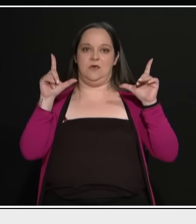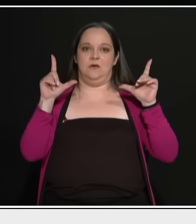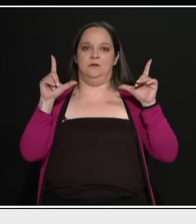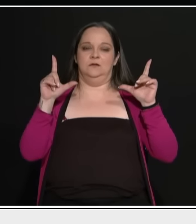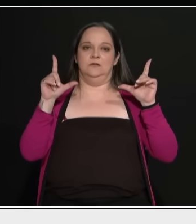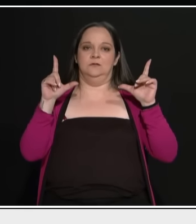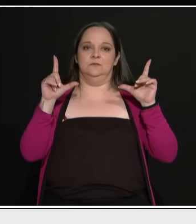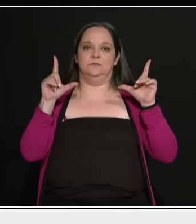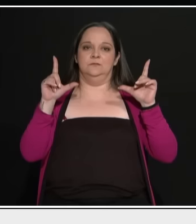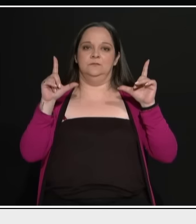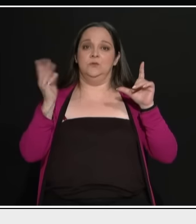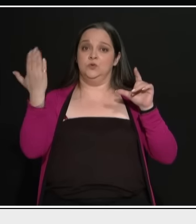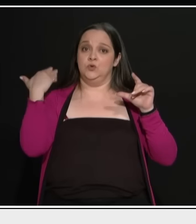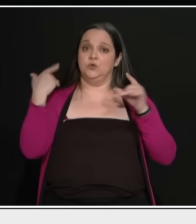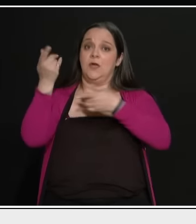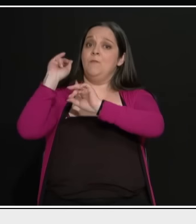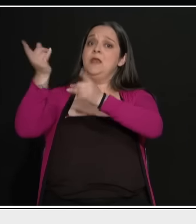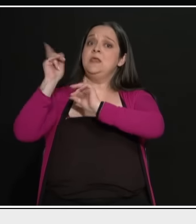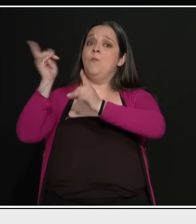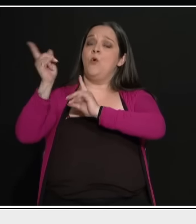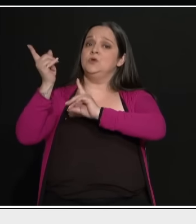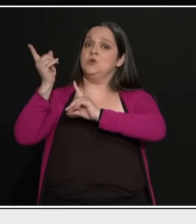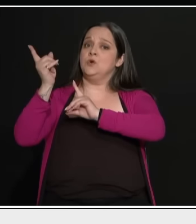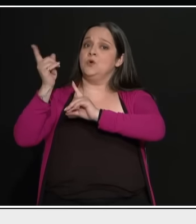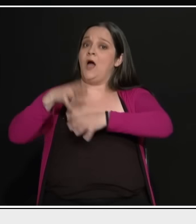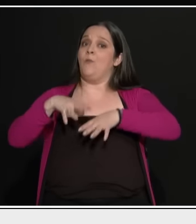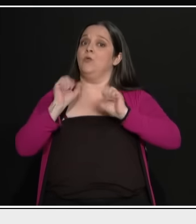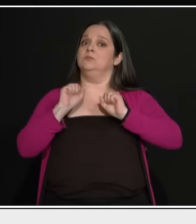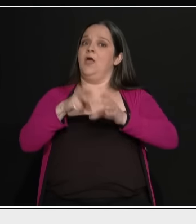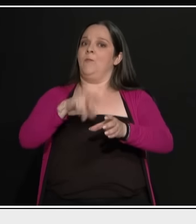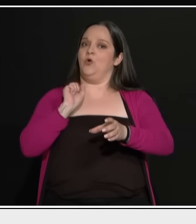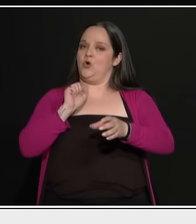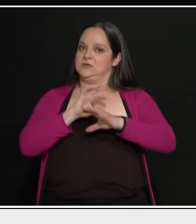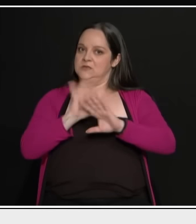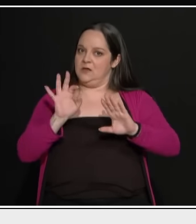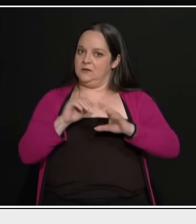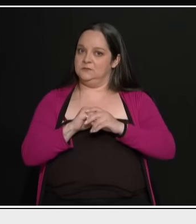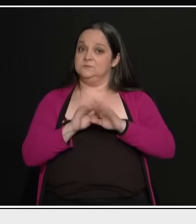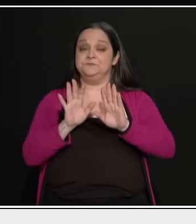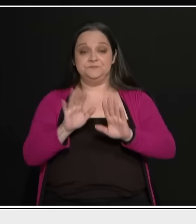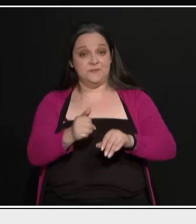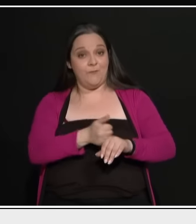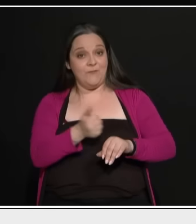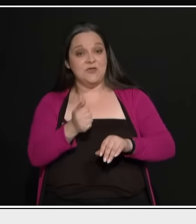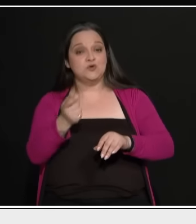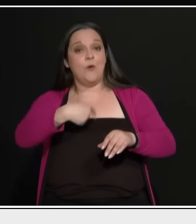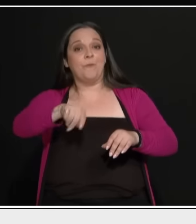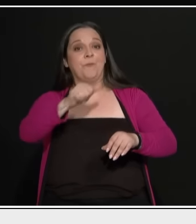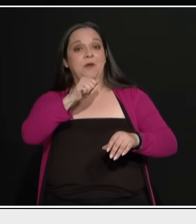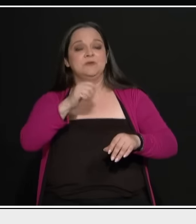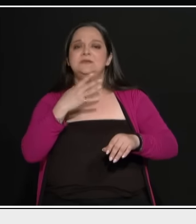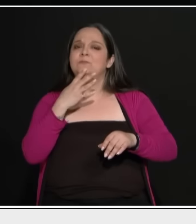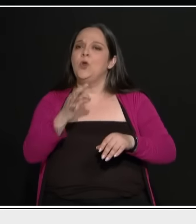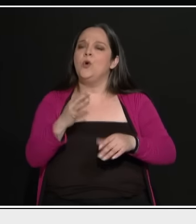τότε με το μνημόνιο. Άρα λοιπόν να επιστρέψω στις πρέσπες ως Δηλαδή γιατί να ψηφίσει ένας